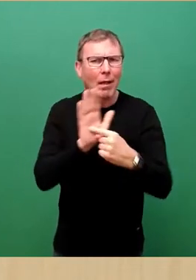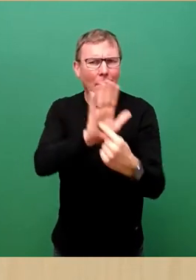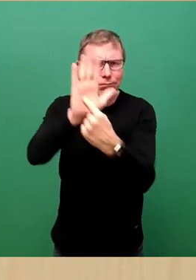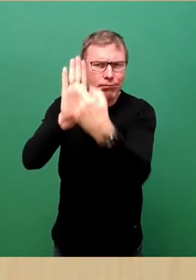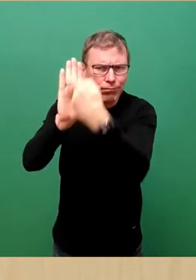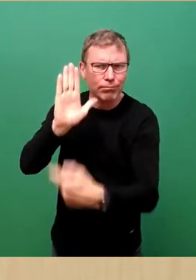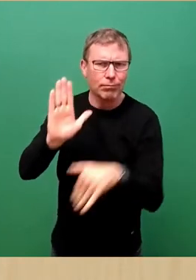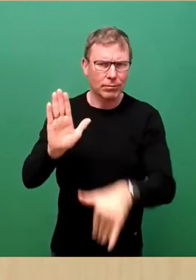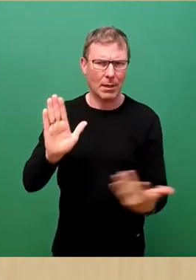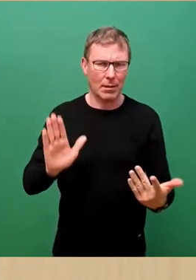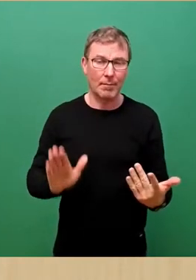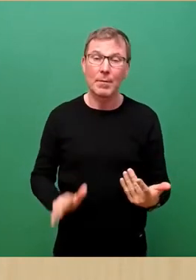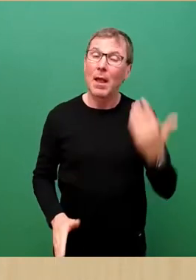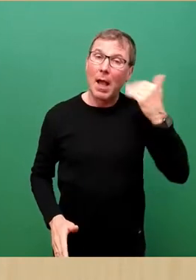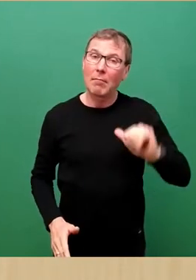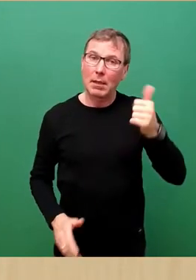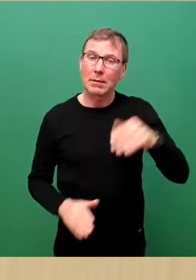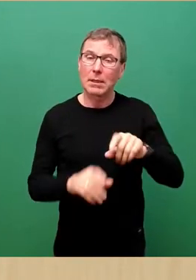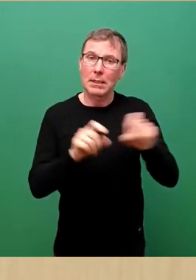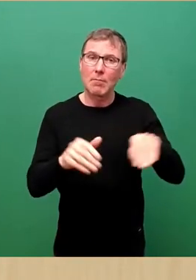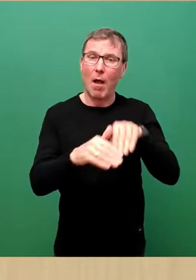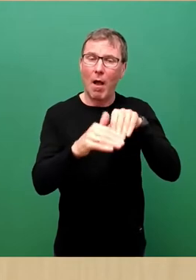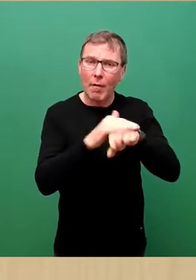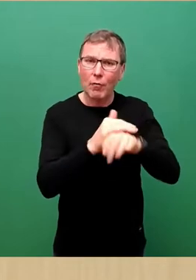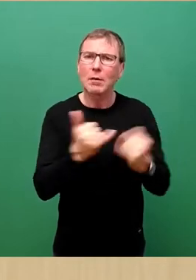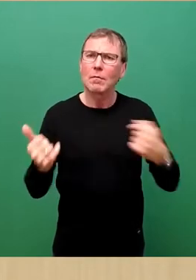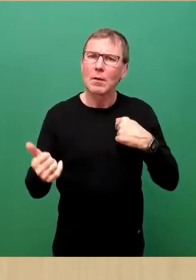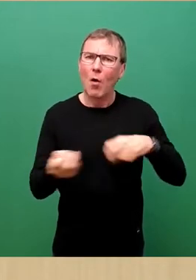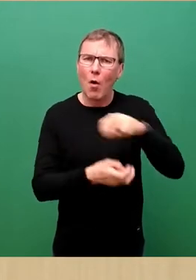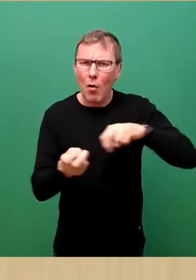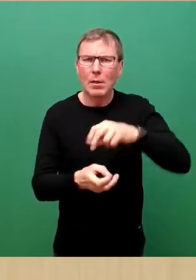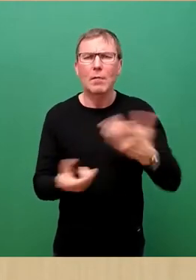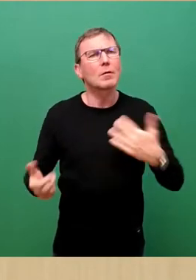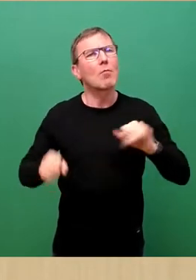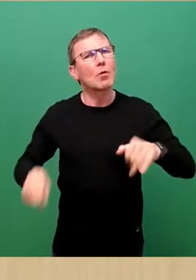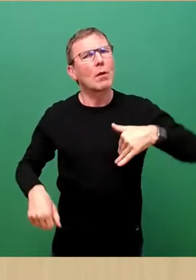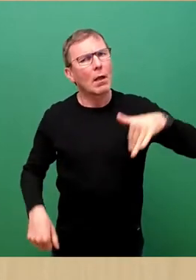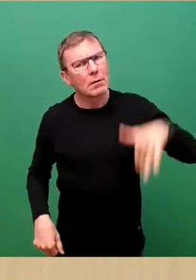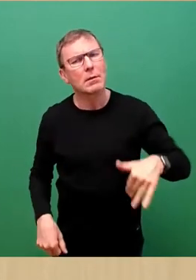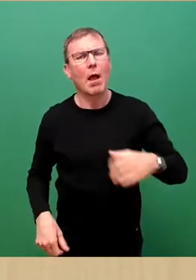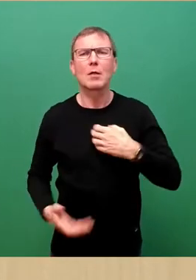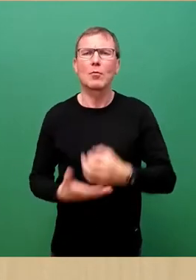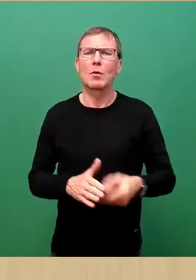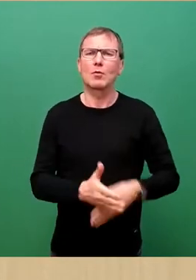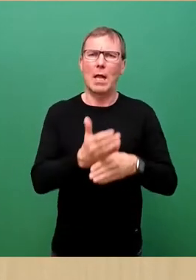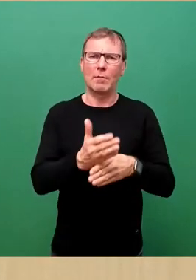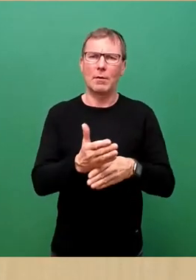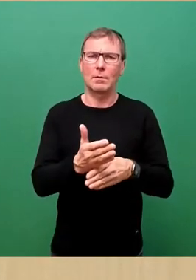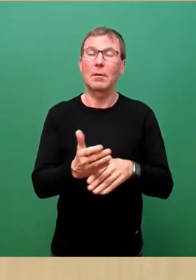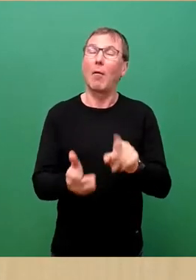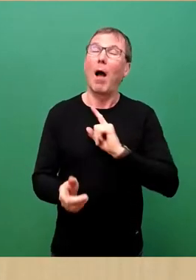Das ursprüngliche Thema Flucht und wie gehen wir damit um und was für Möglichkeiten haben wir als Kommunen zu helfen, ist aber selbst sehr wichtig.